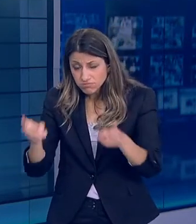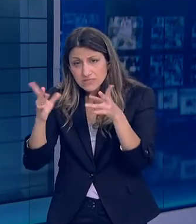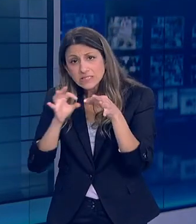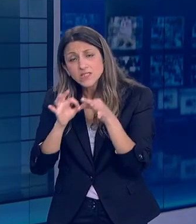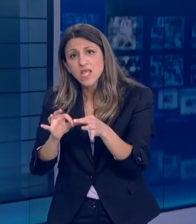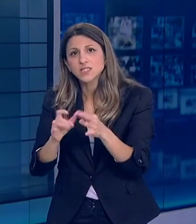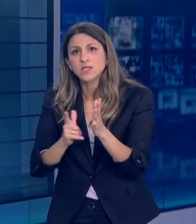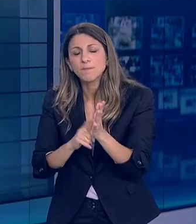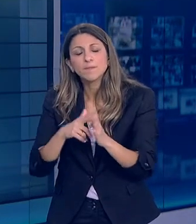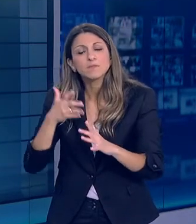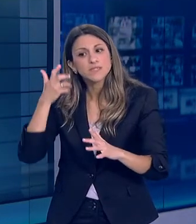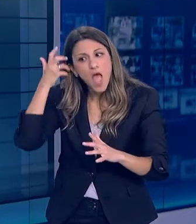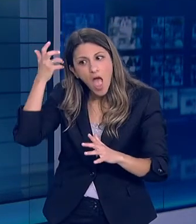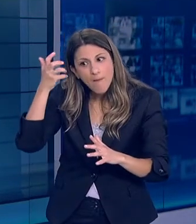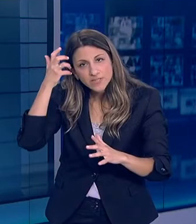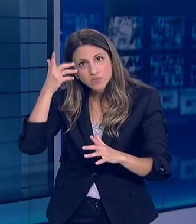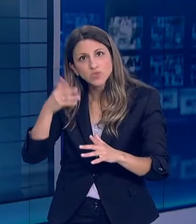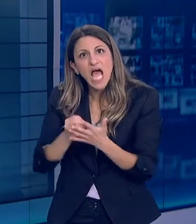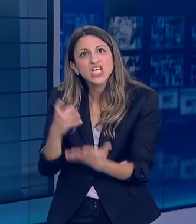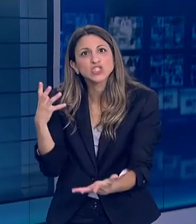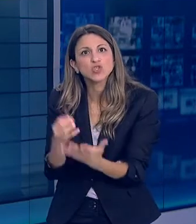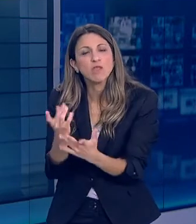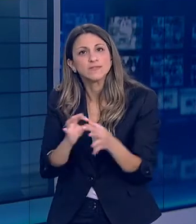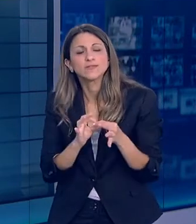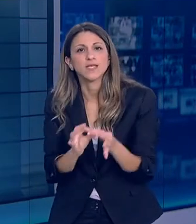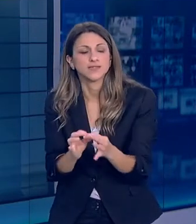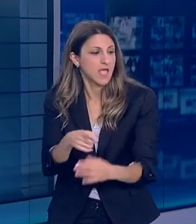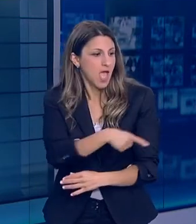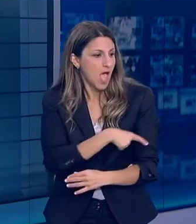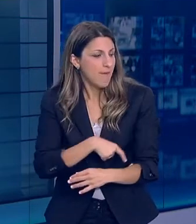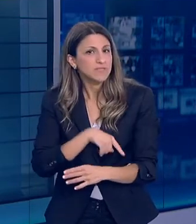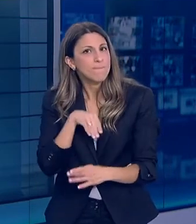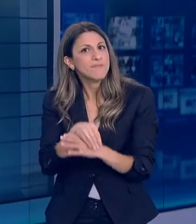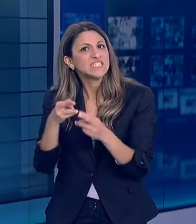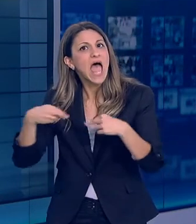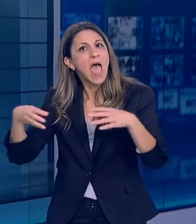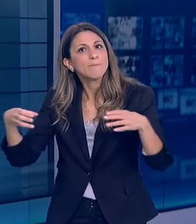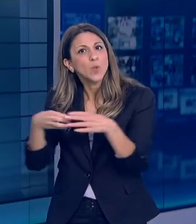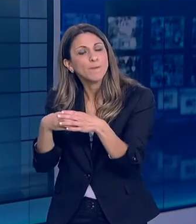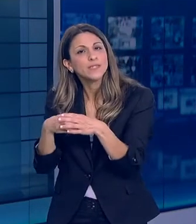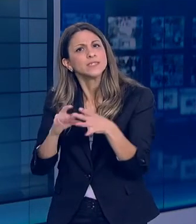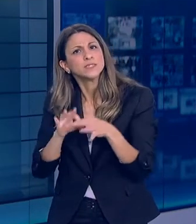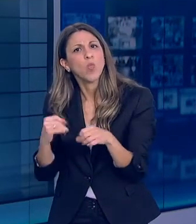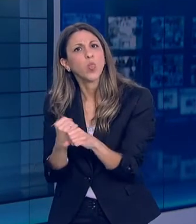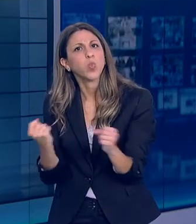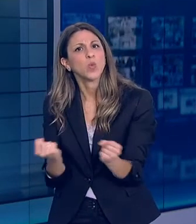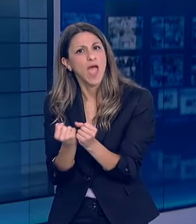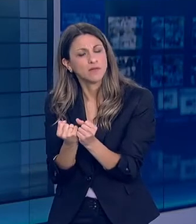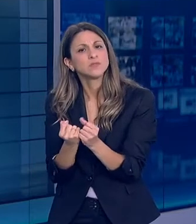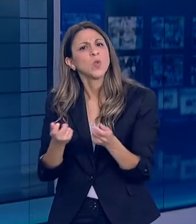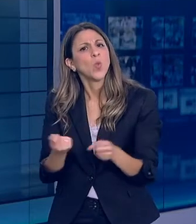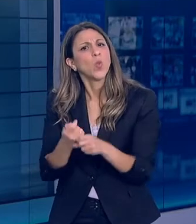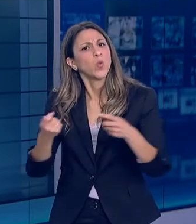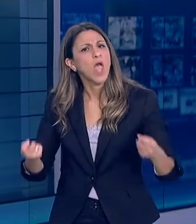ενδελεχή Επιστημονική αξιολόγηση Και αυτό θα συνεχίσουμε να κάνουμε στην Επιτροπή Μαζί με το Γραφείο Ταξιδιωτικής